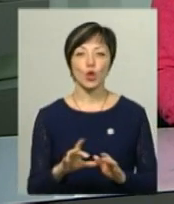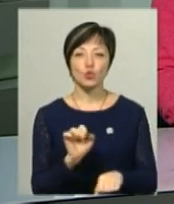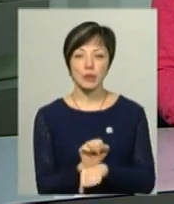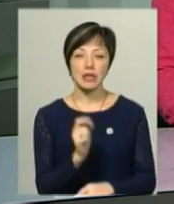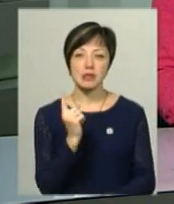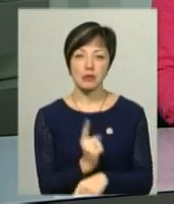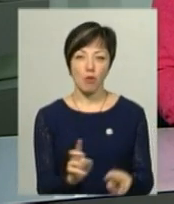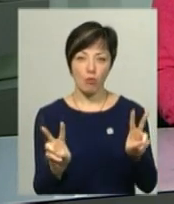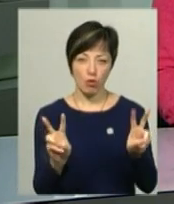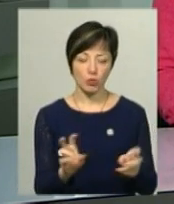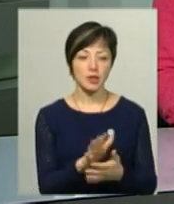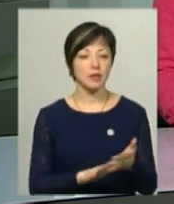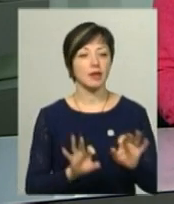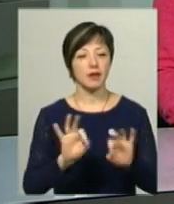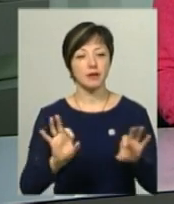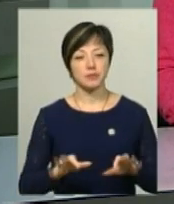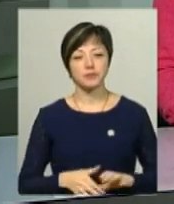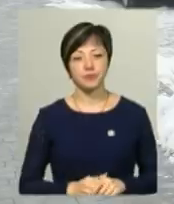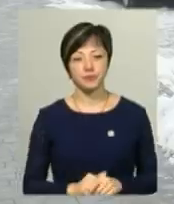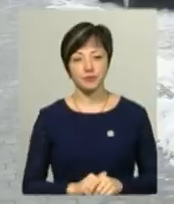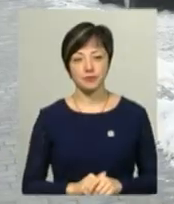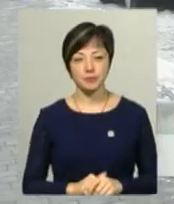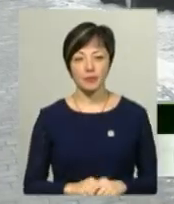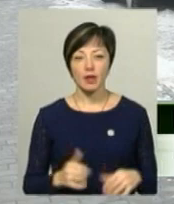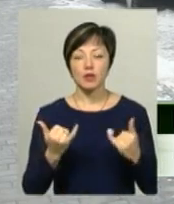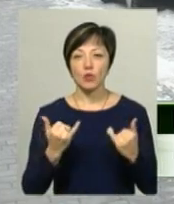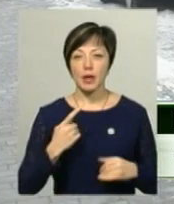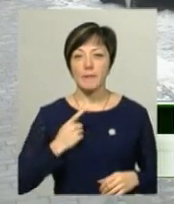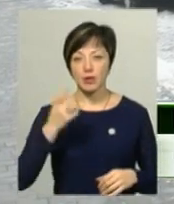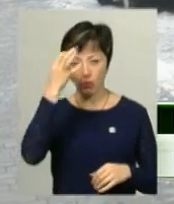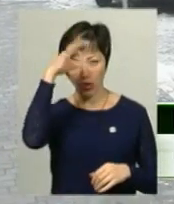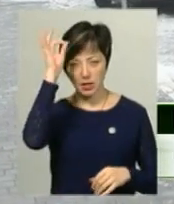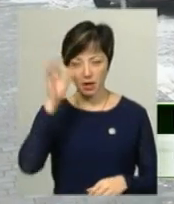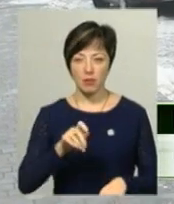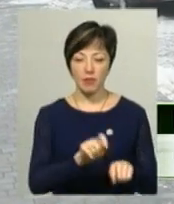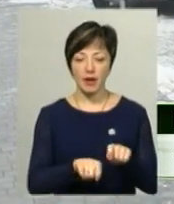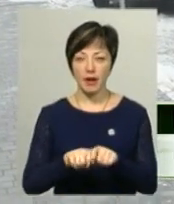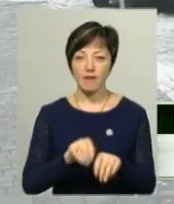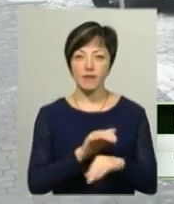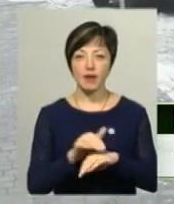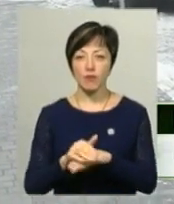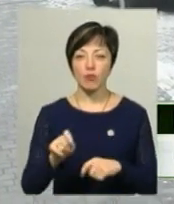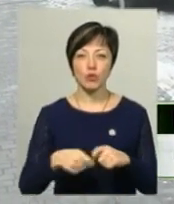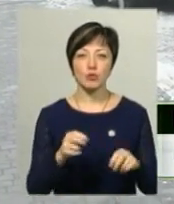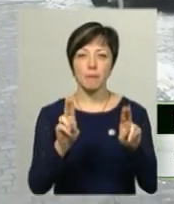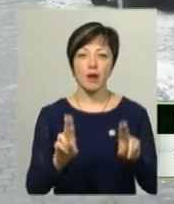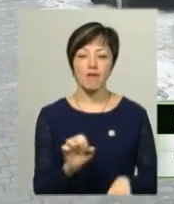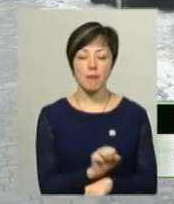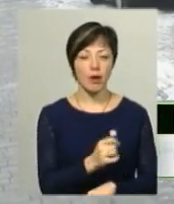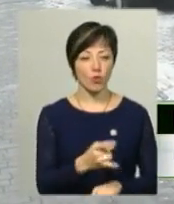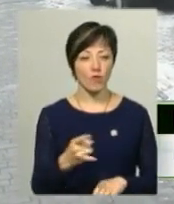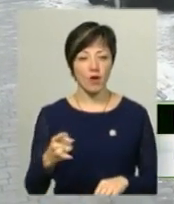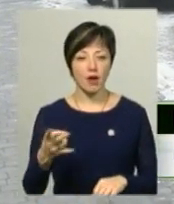Більше розповість мій колега Михайло Жила. Сьогодні патрульні поліцейські провели рейс з виявлення порушень правил паркування.